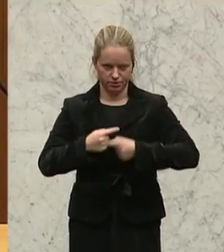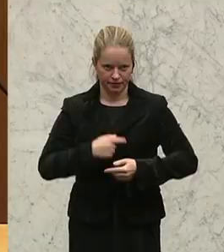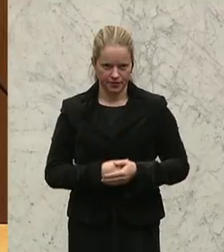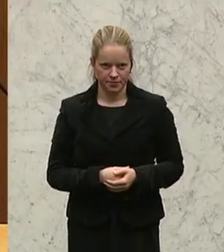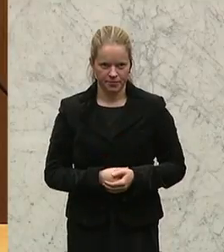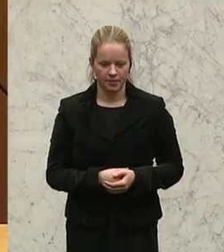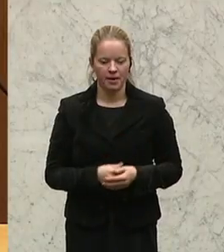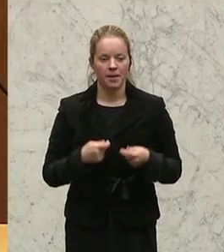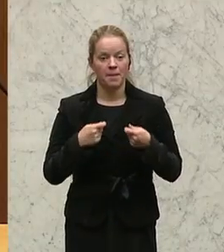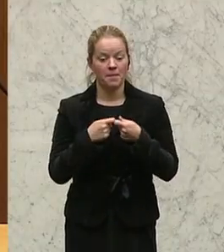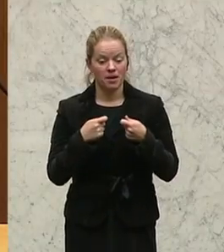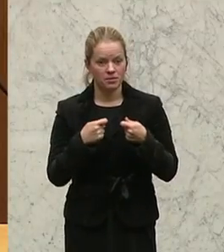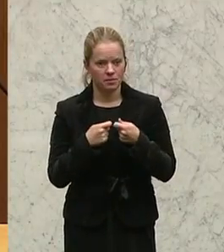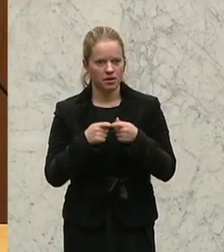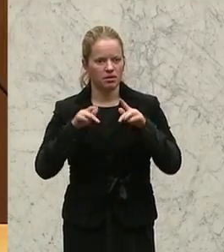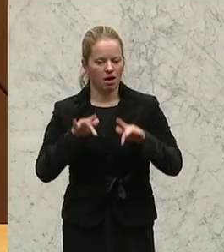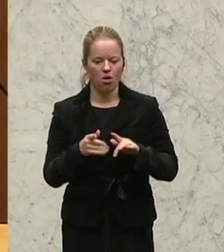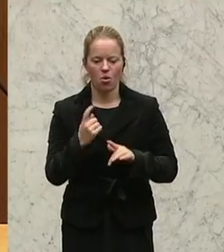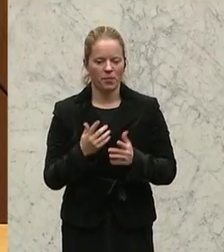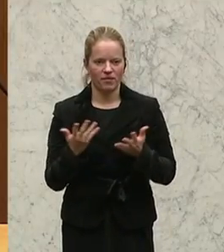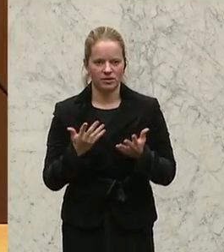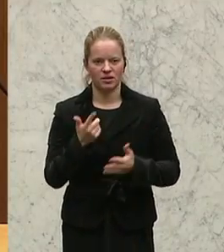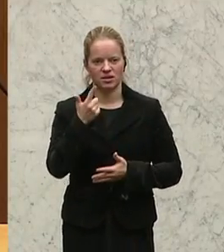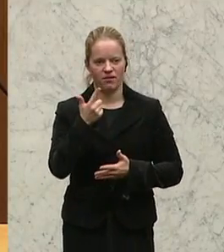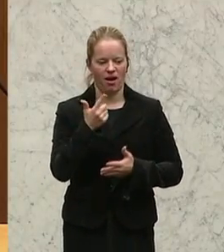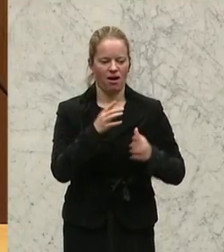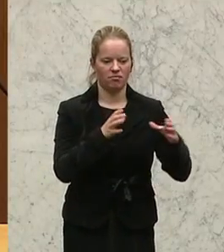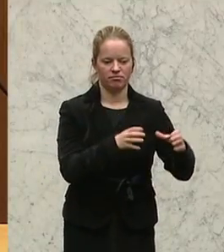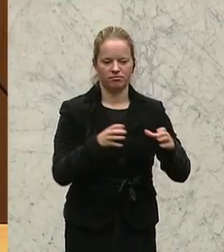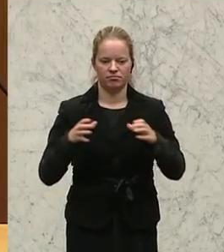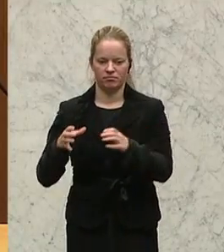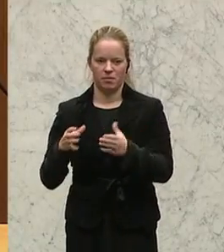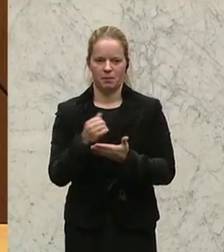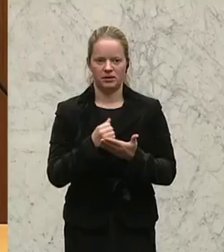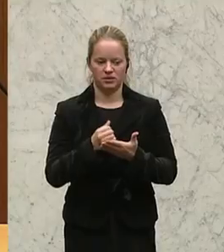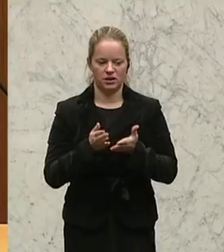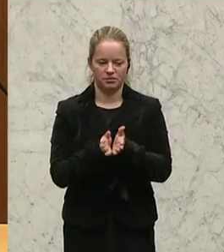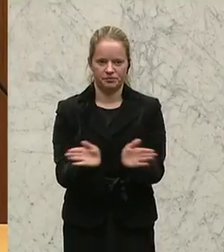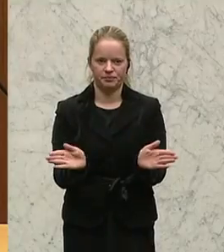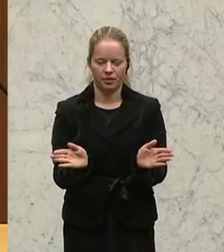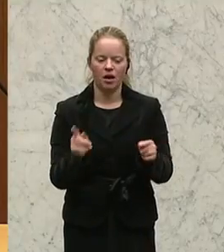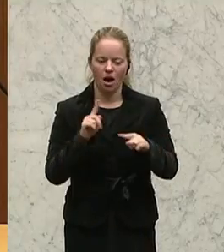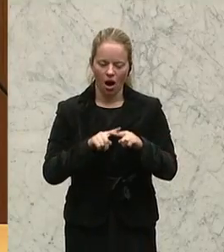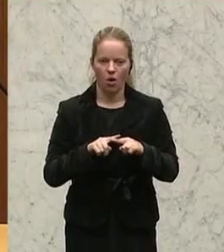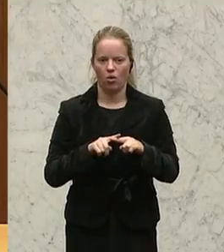Die Maßnahme fördert eine Zweiklassenmedizin, ebenso die Schaffung von Ausgabenobergrenzen.